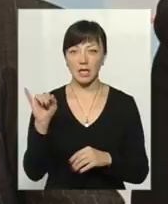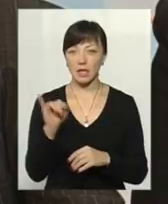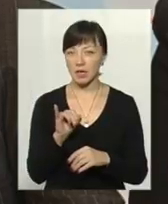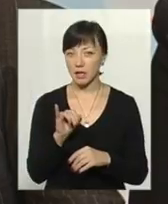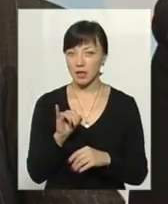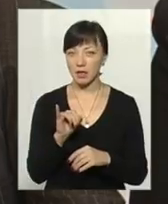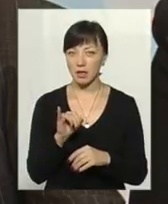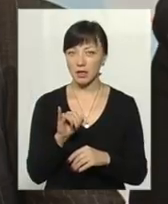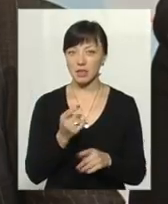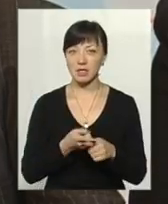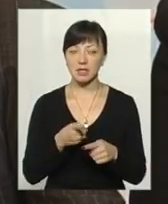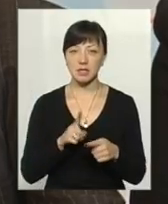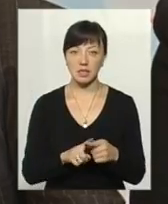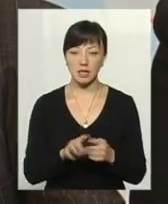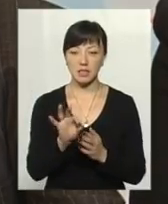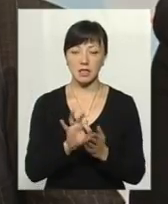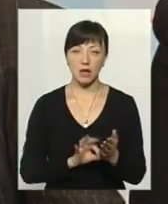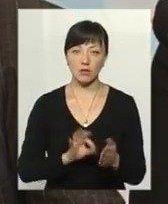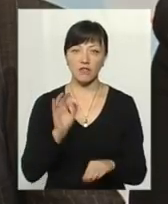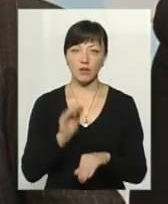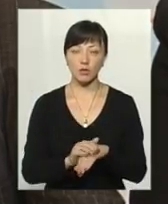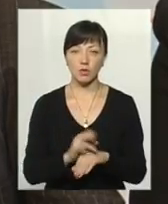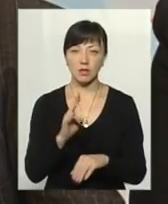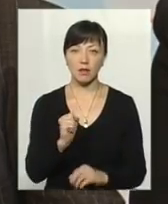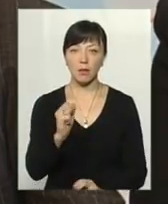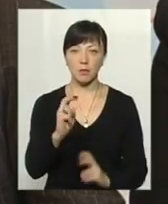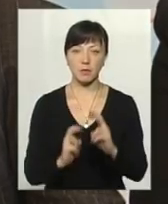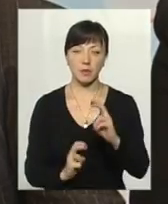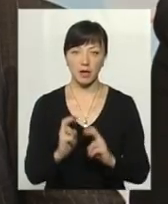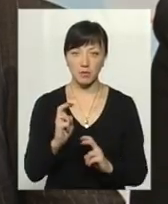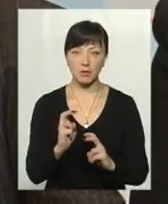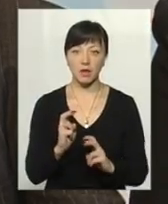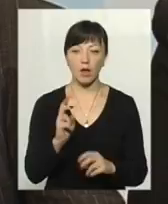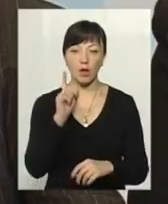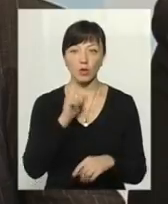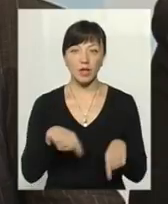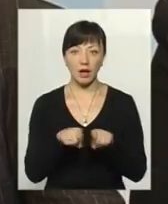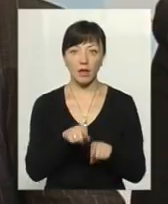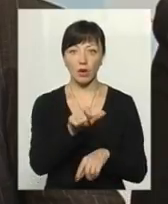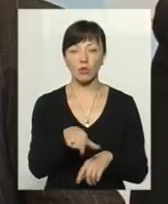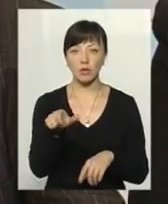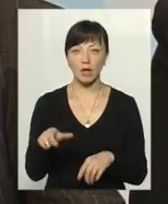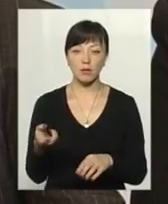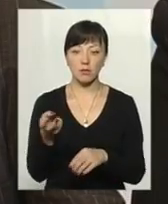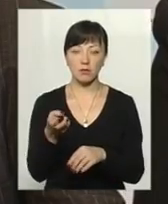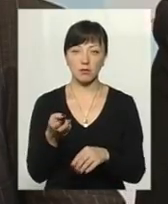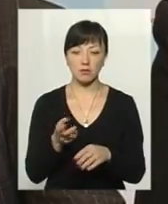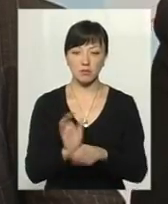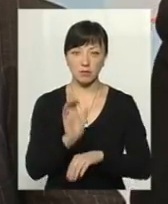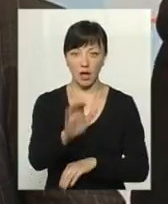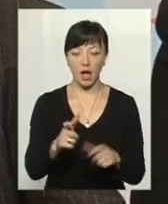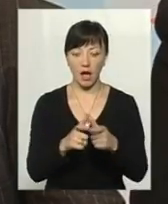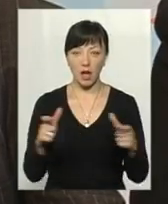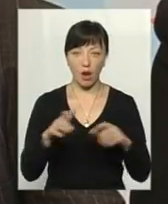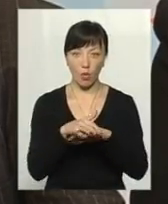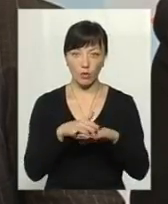І це зразу фіксується на підприємстві. До таких людей приходять рахунки, вони на